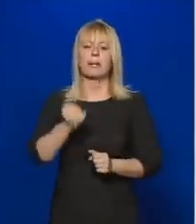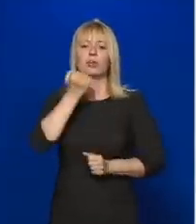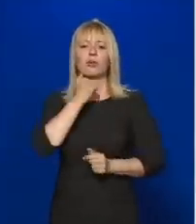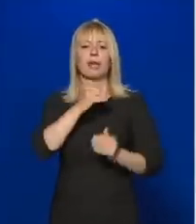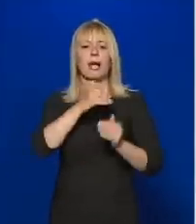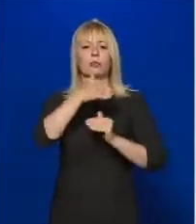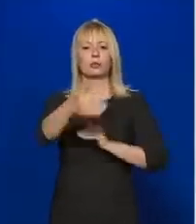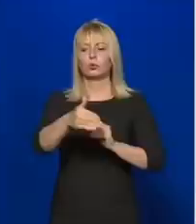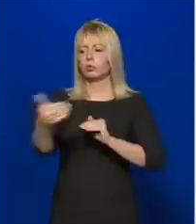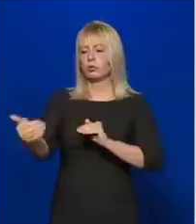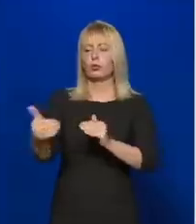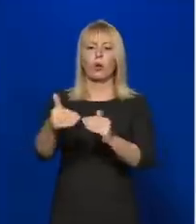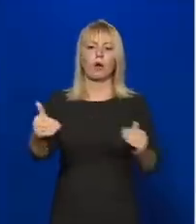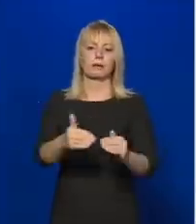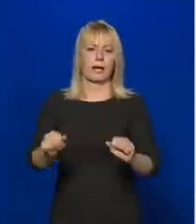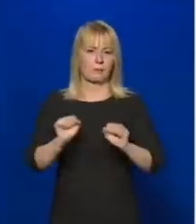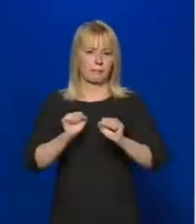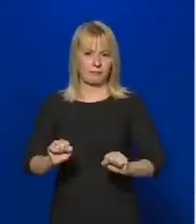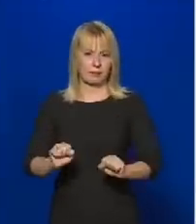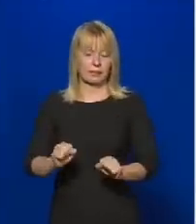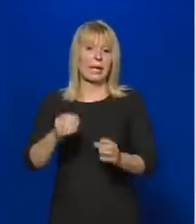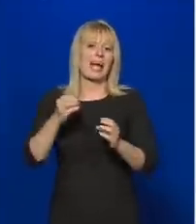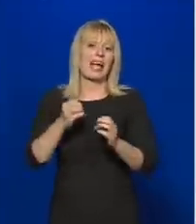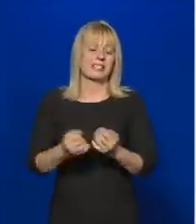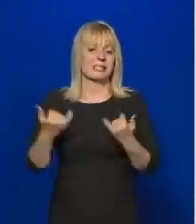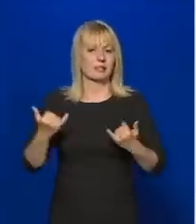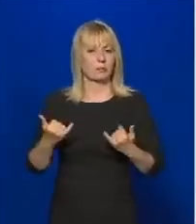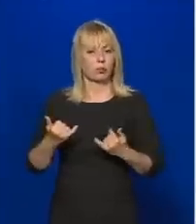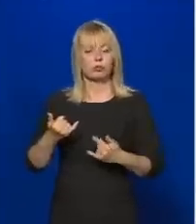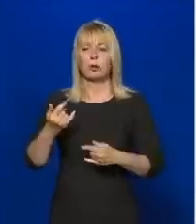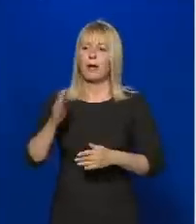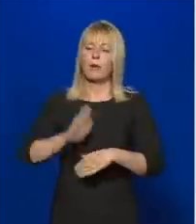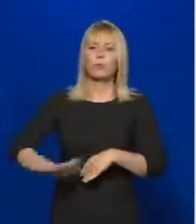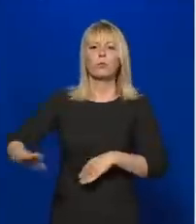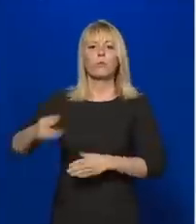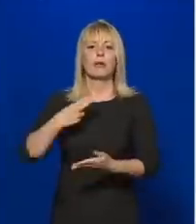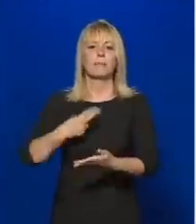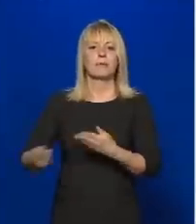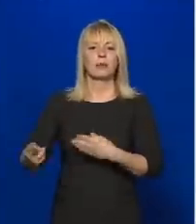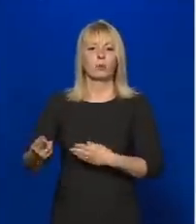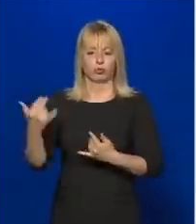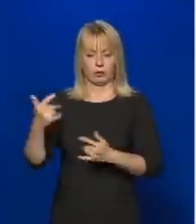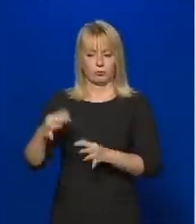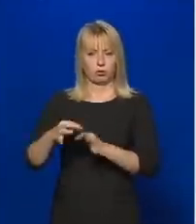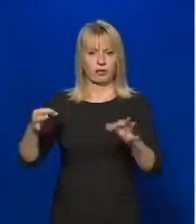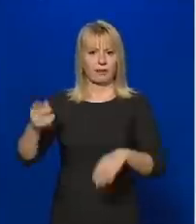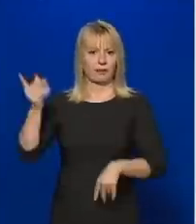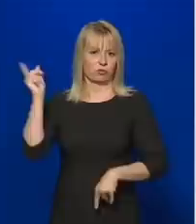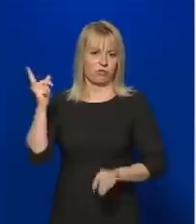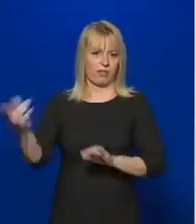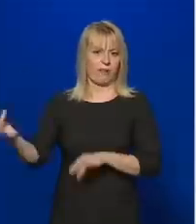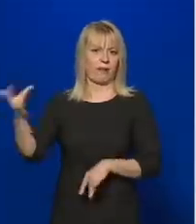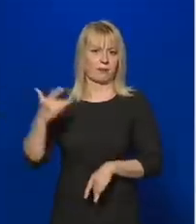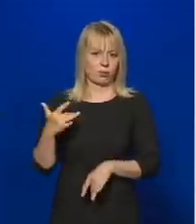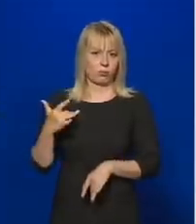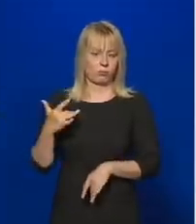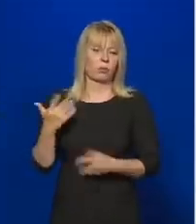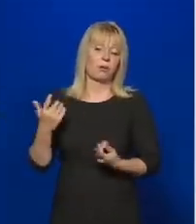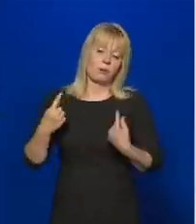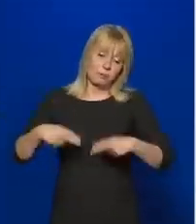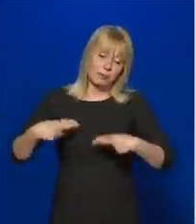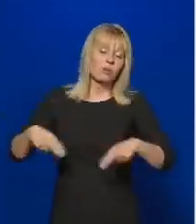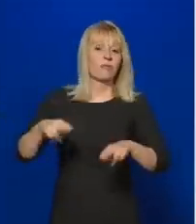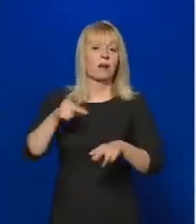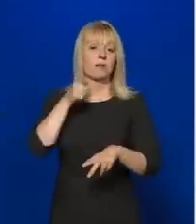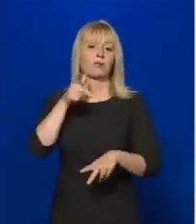megvédeni. Éppen ezért fenyegető az Európai Bíróságnak a van nyilvánosságra hozott ítélete. Mi továbbra is azt